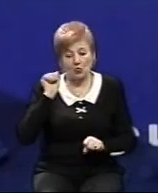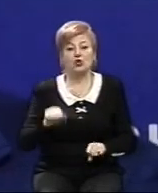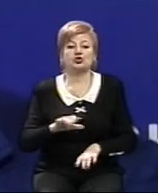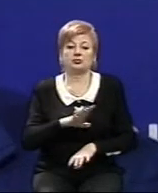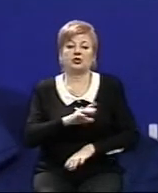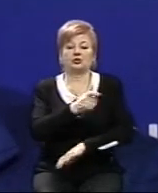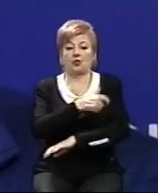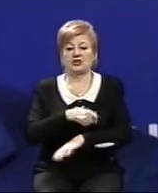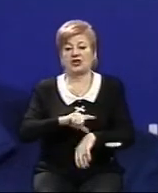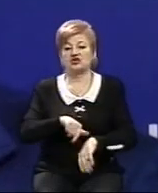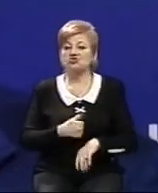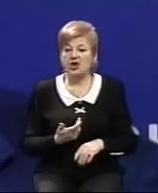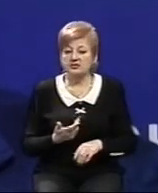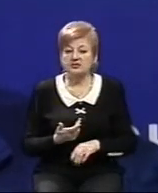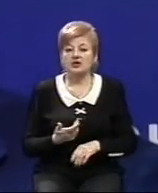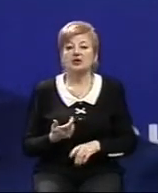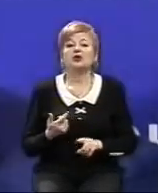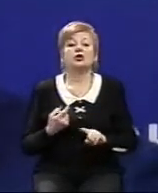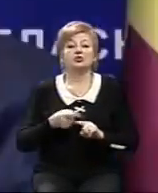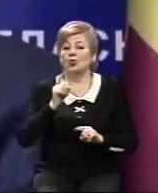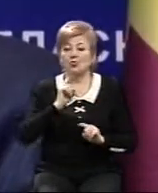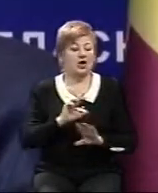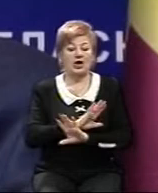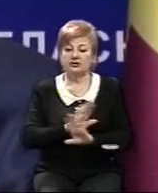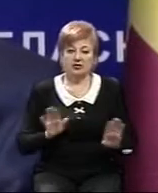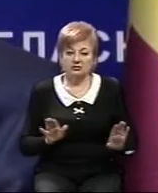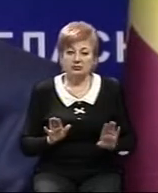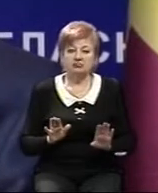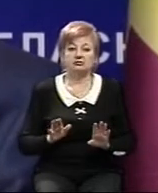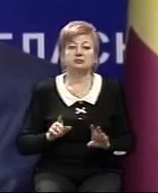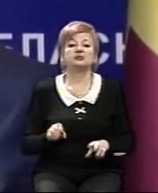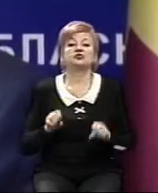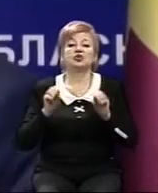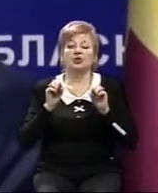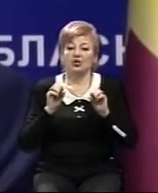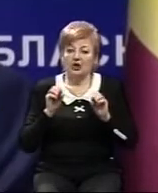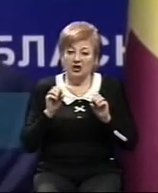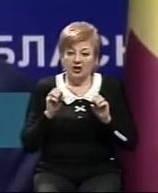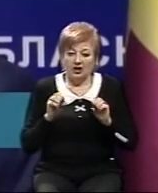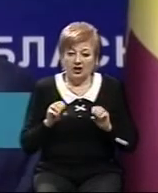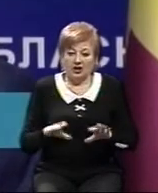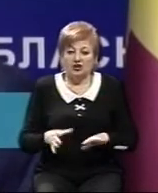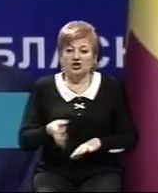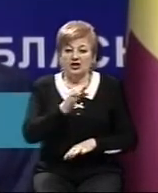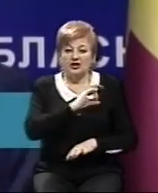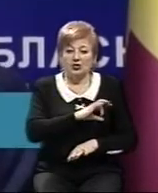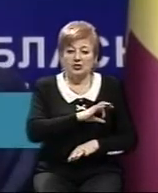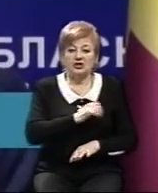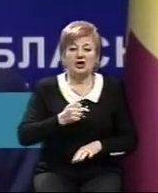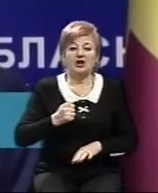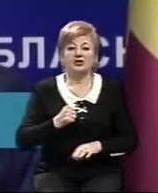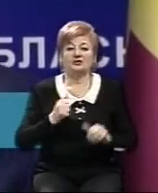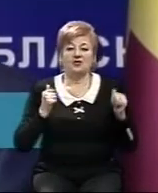буде такий захід. Але на сьогоднішній в цьому питання відсутні. Буде рішення про заборону використання військової